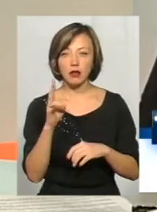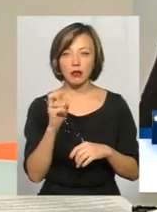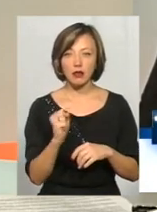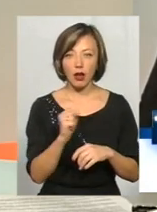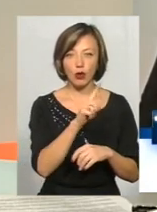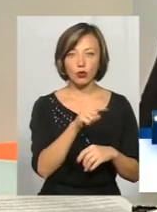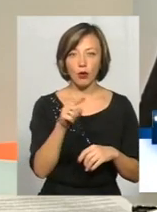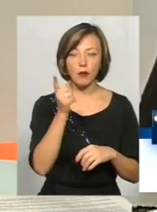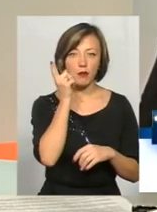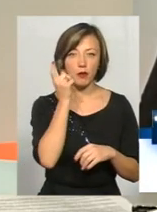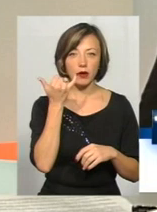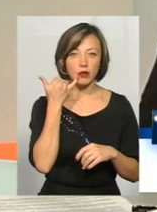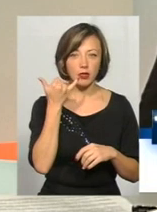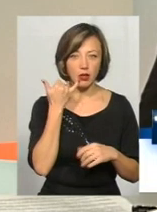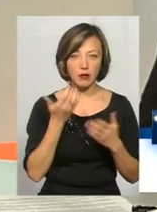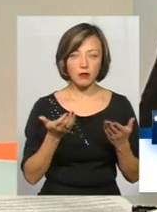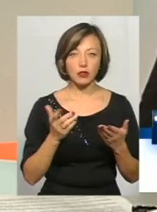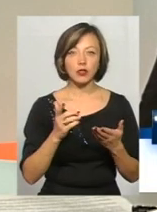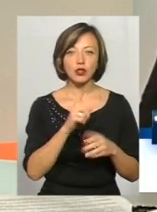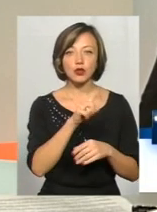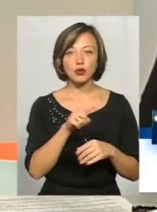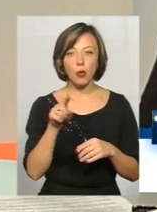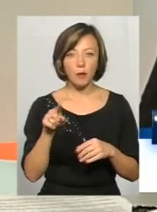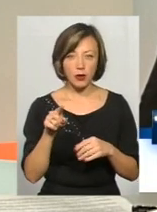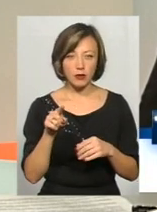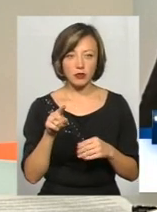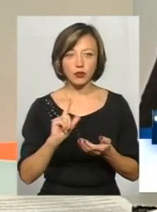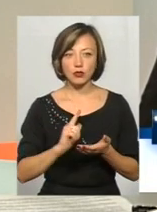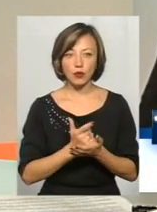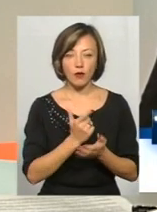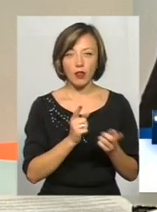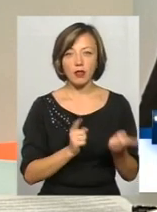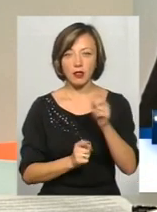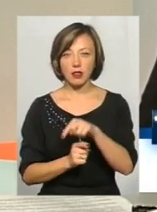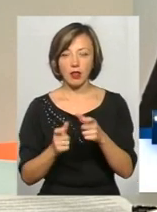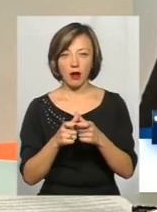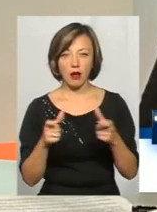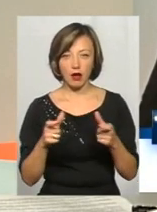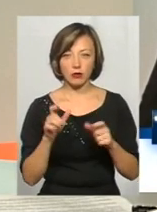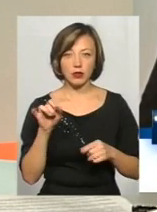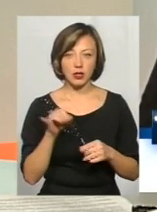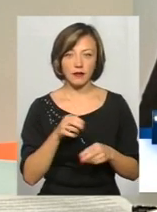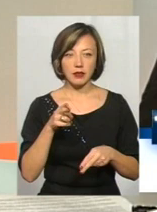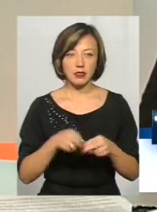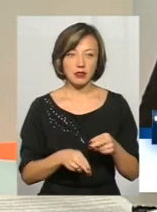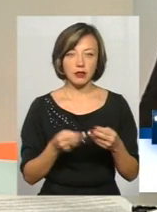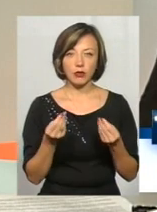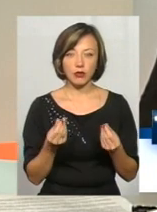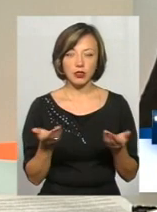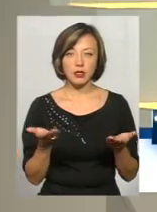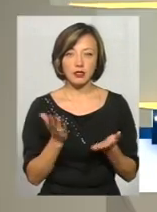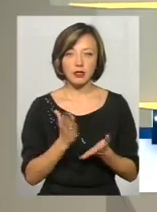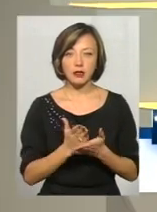абонентський номер мобільного телефону, з номеру, знову ж таки на картку. І в кінці десь гроші